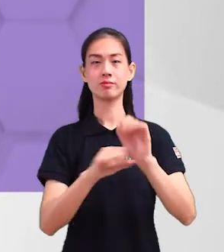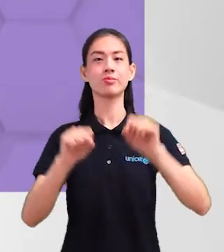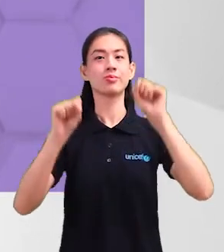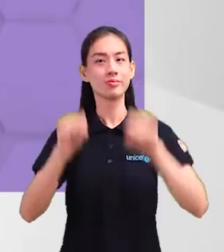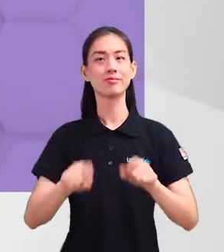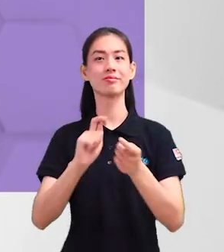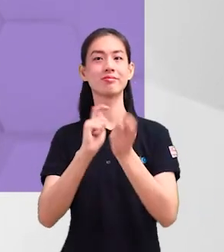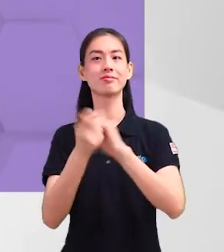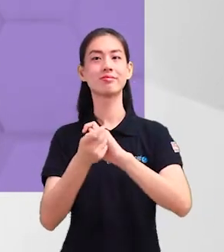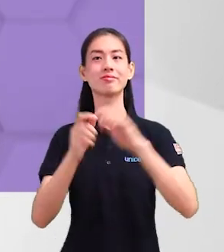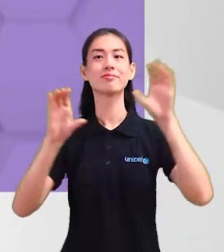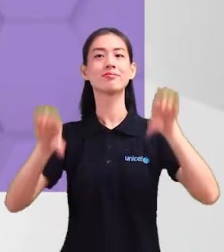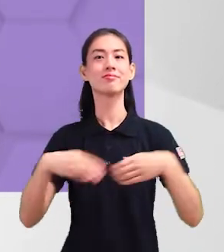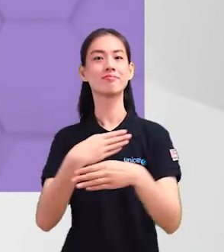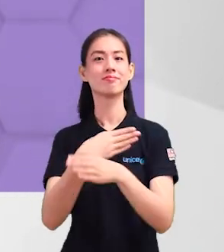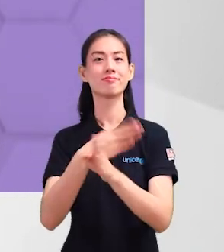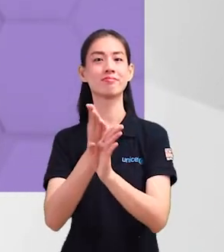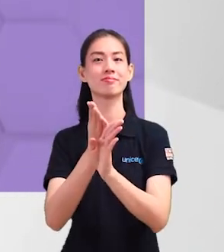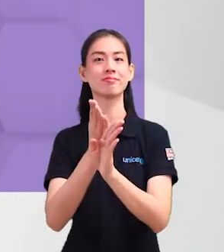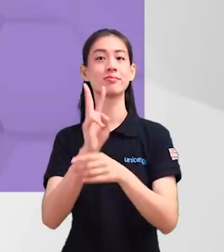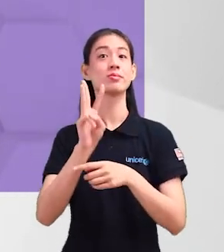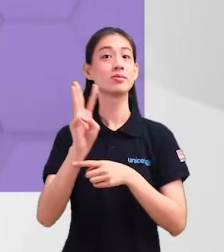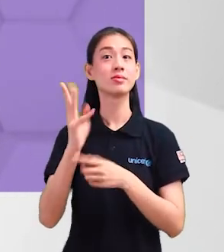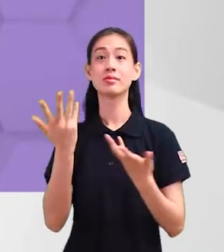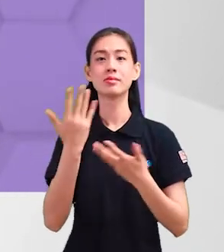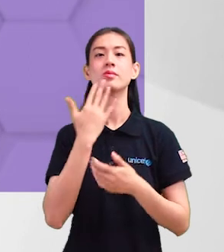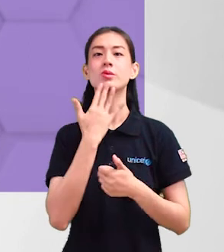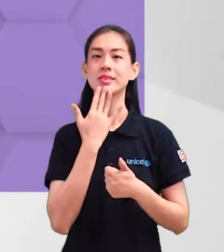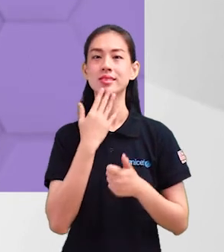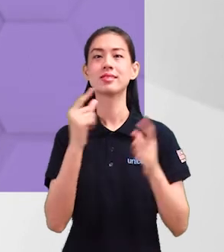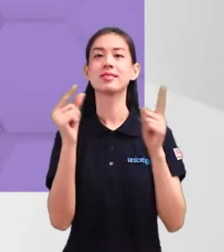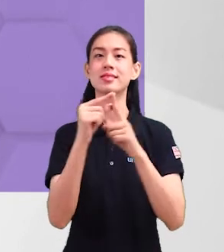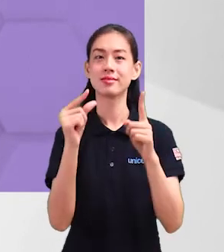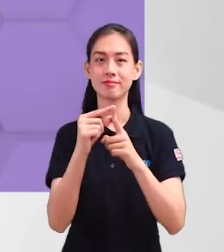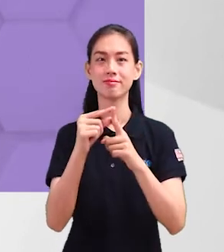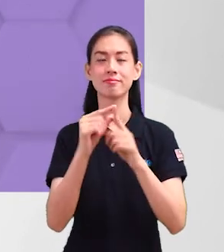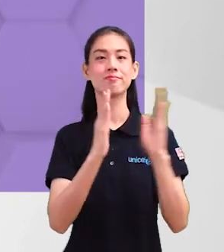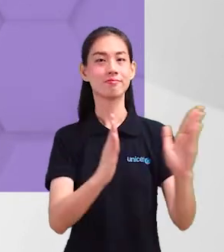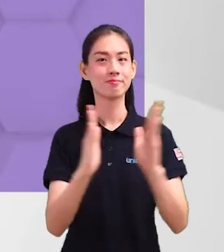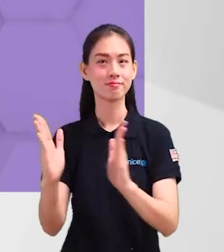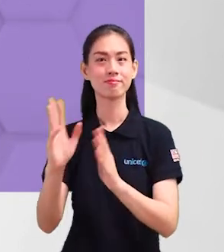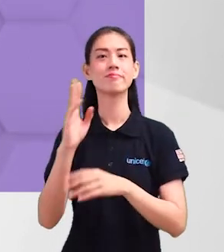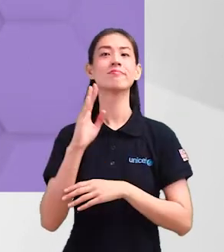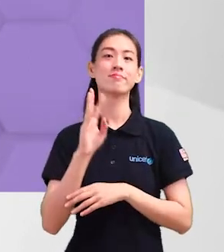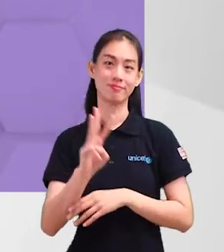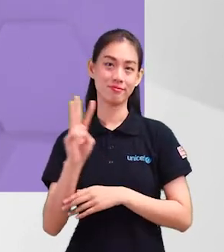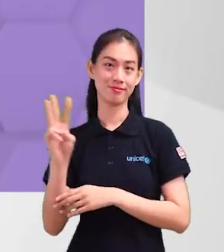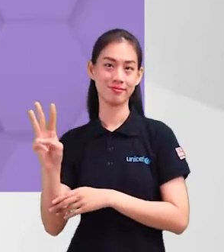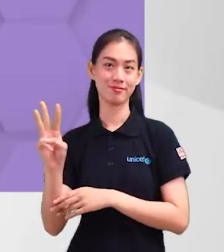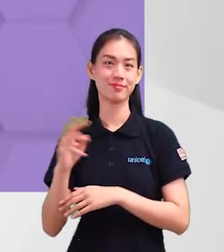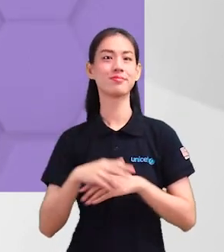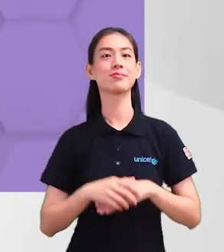kita mengubah suai tiga komponen yang membentuk laman web iaitu warna, typografi dan susun atur laman web.